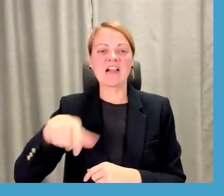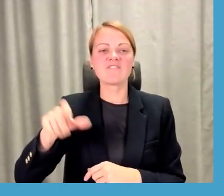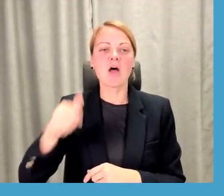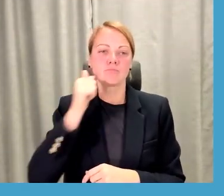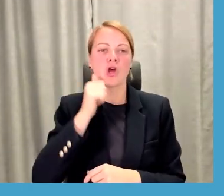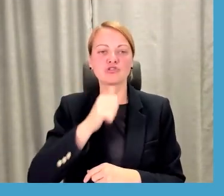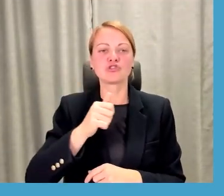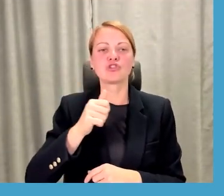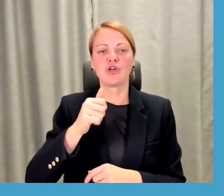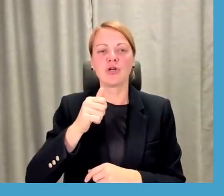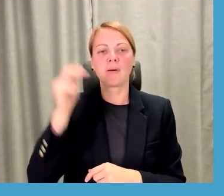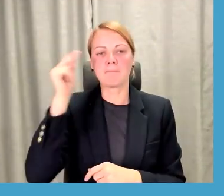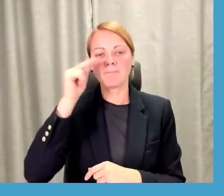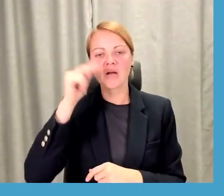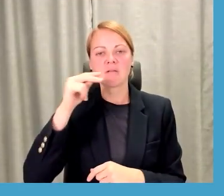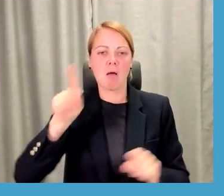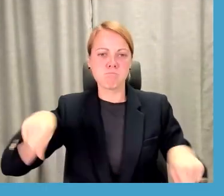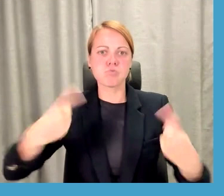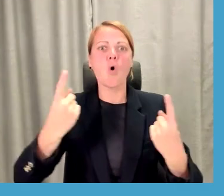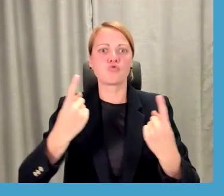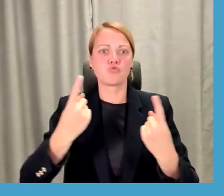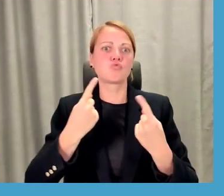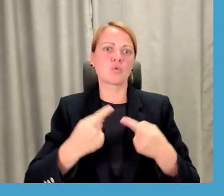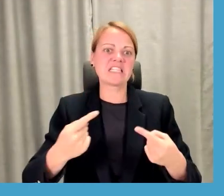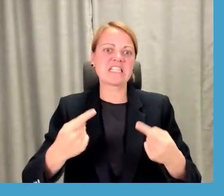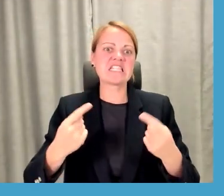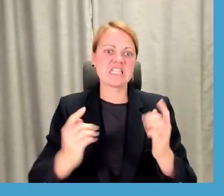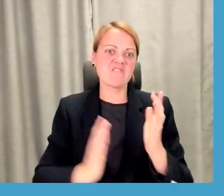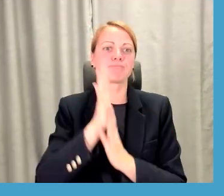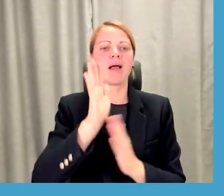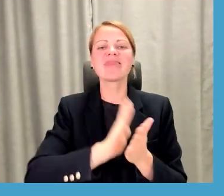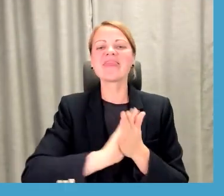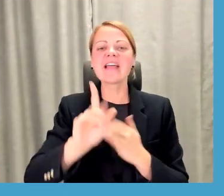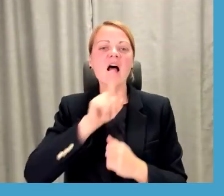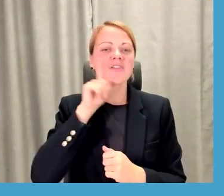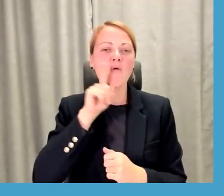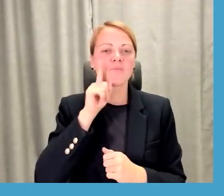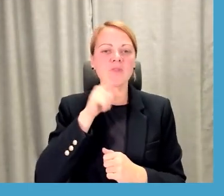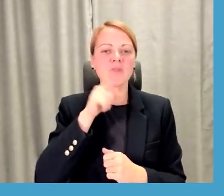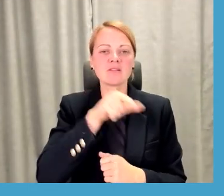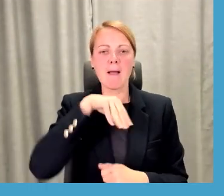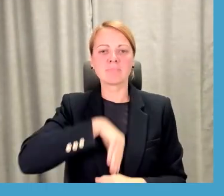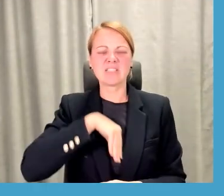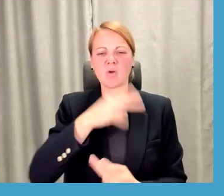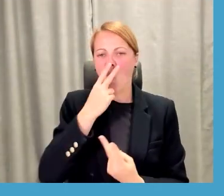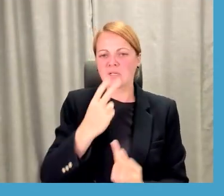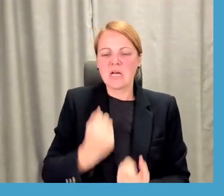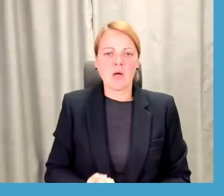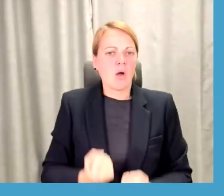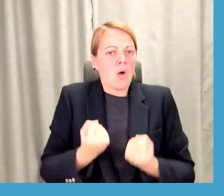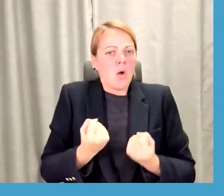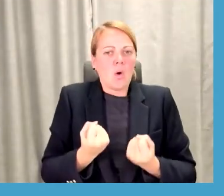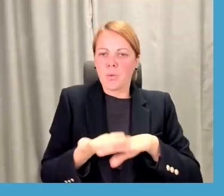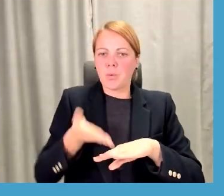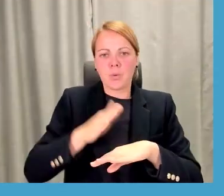saka, ka rietni var būt produktīvāk nekā jaunietis, kuram tas liekas, var būt psiholoģiski smagi. Man